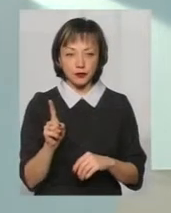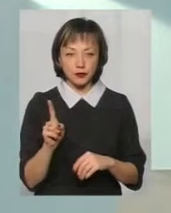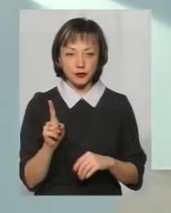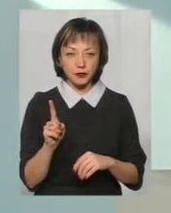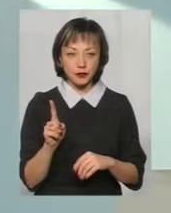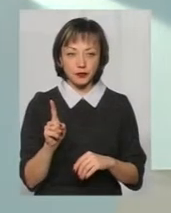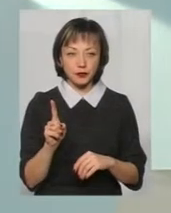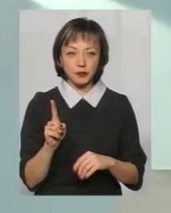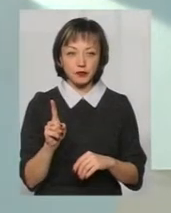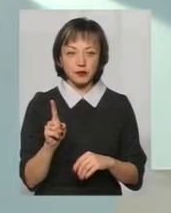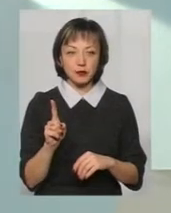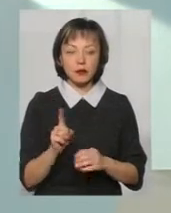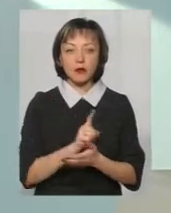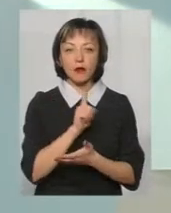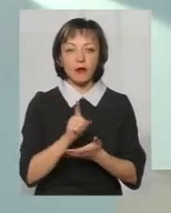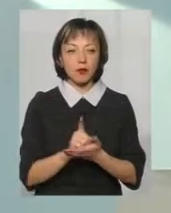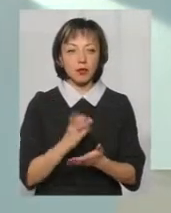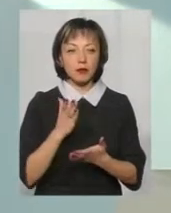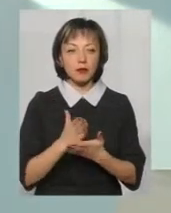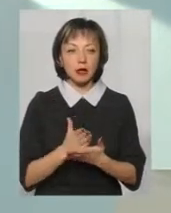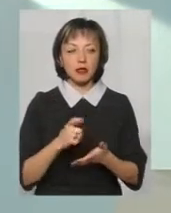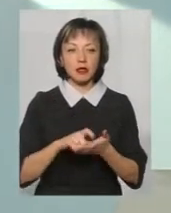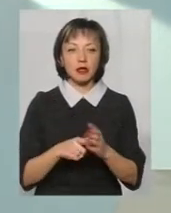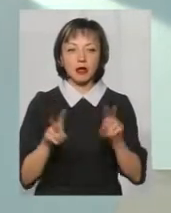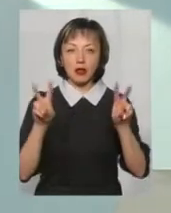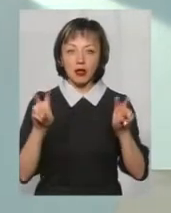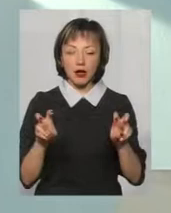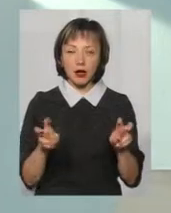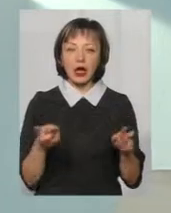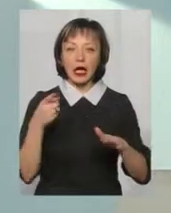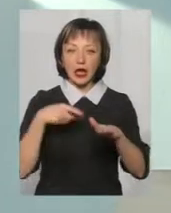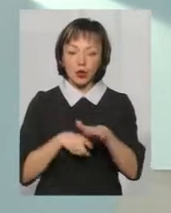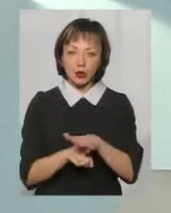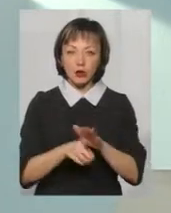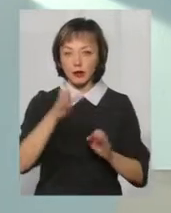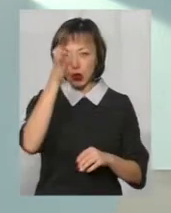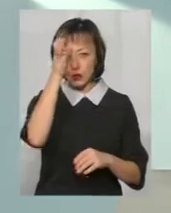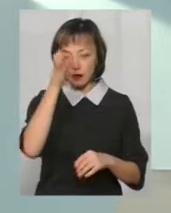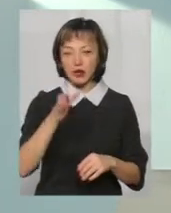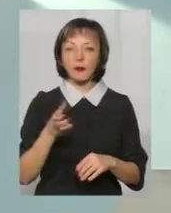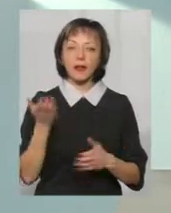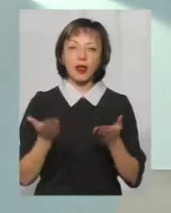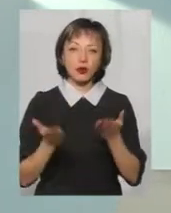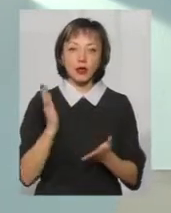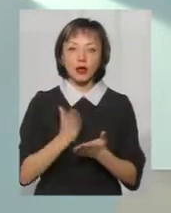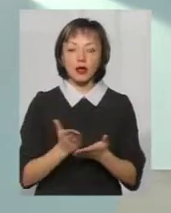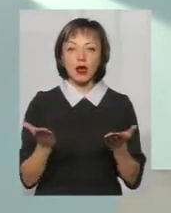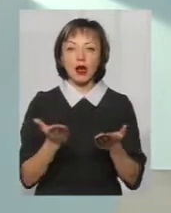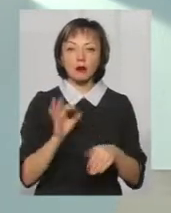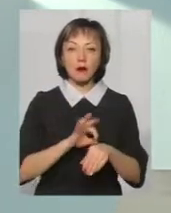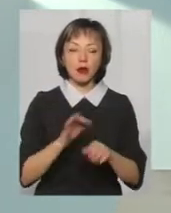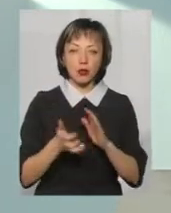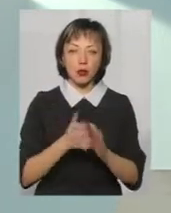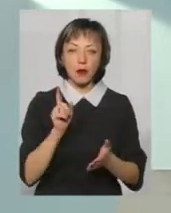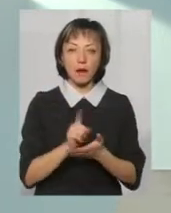загальноосвітня школа повинна мати класи, це називається інклюзивна освіта. Тобто, якщо є якась патологія,